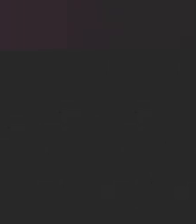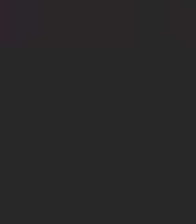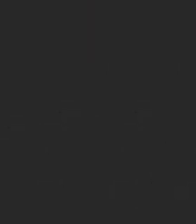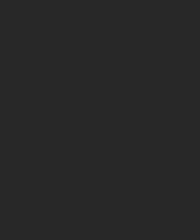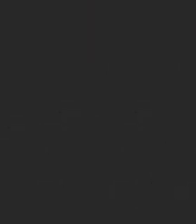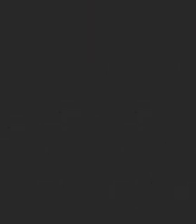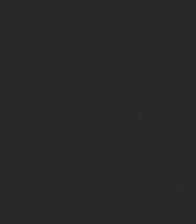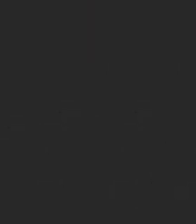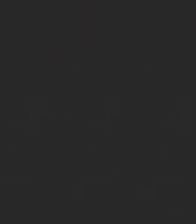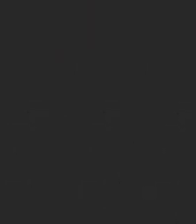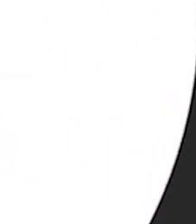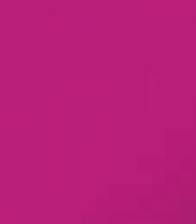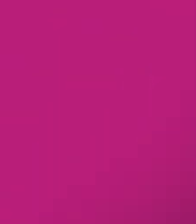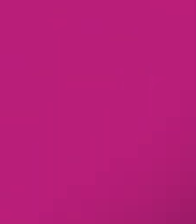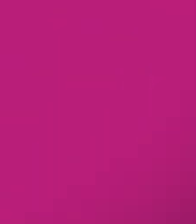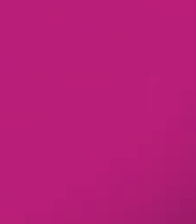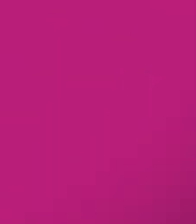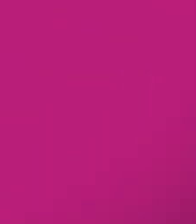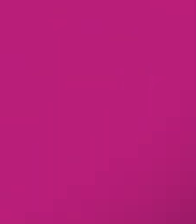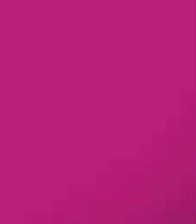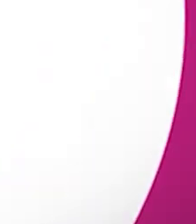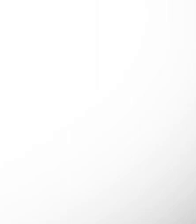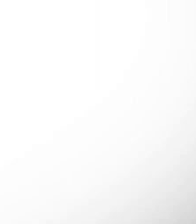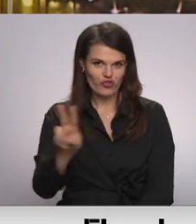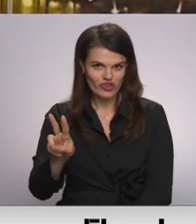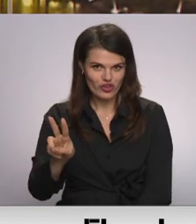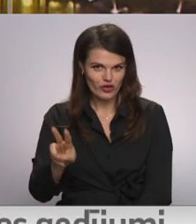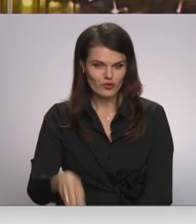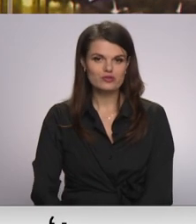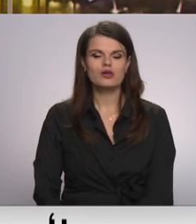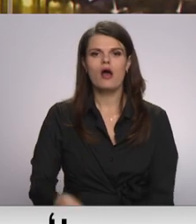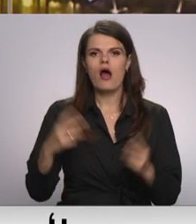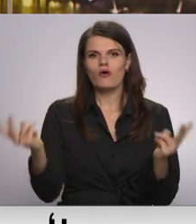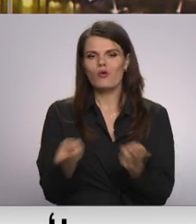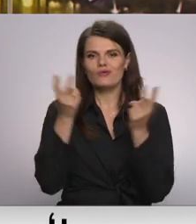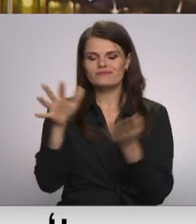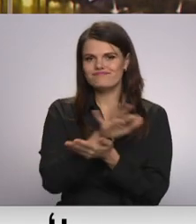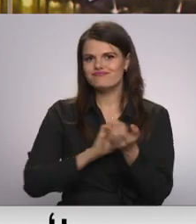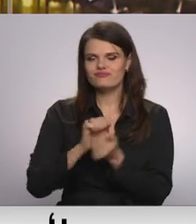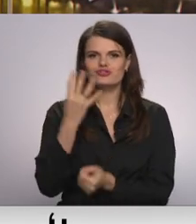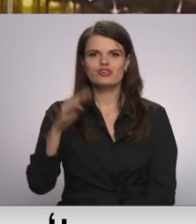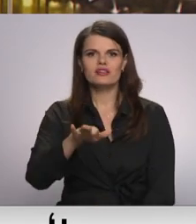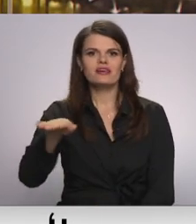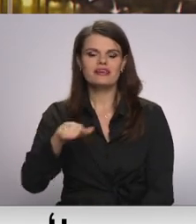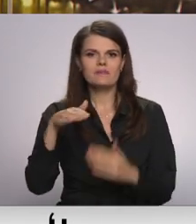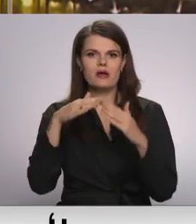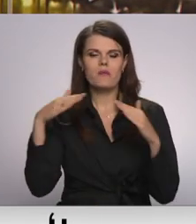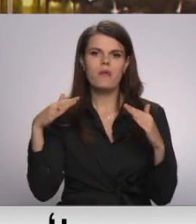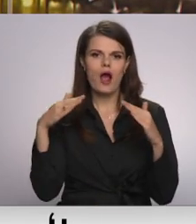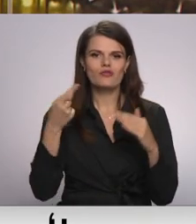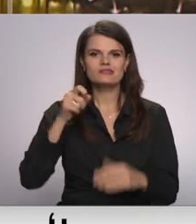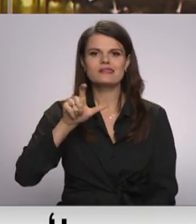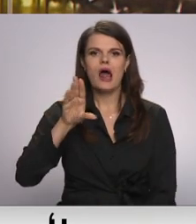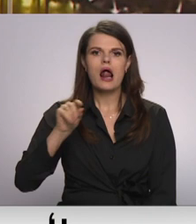Re! Viss ēters ir te! Uguns nelēma izpostījusi četru ģimeņu mājokli stālbis